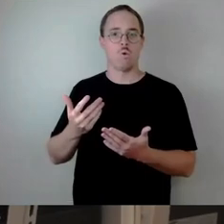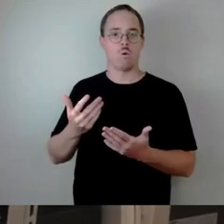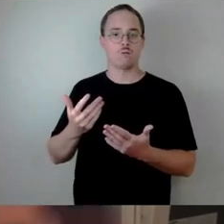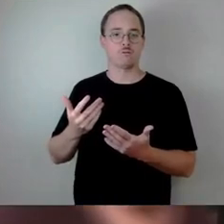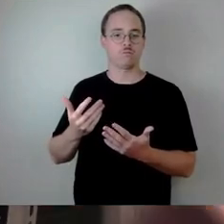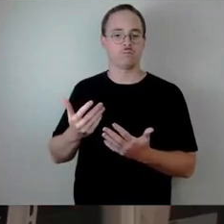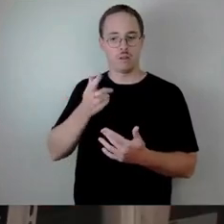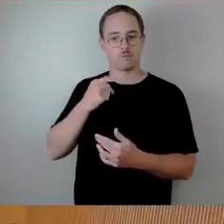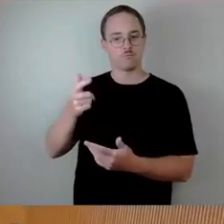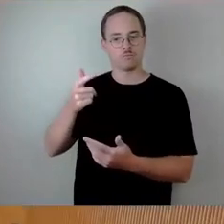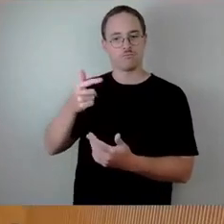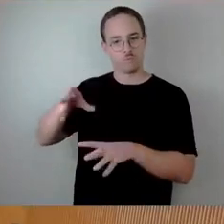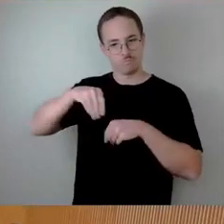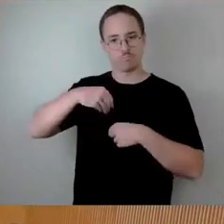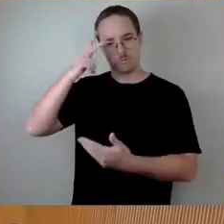für die Aufmerksamkeit.